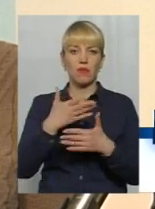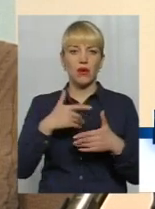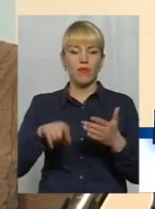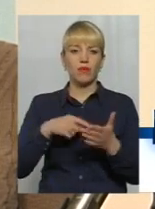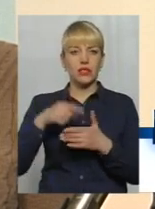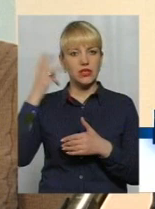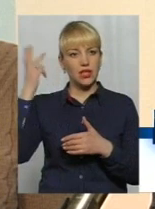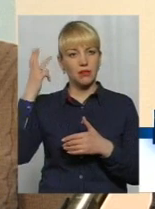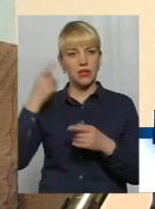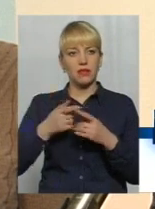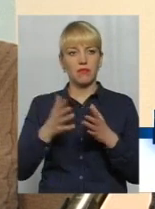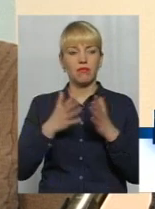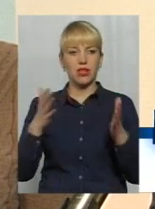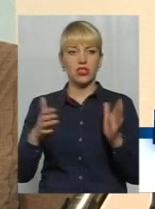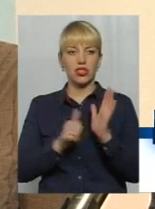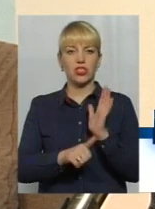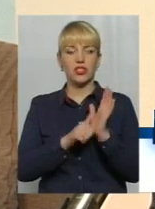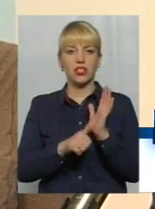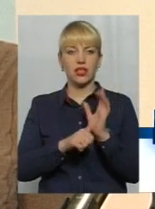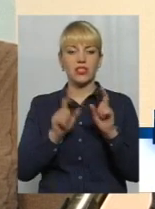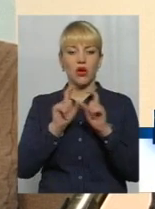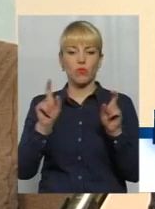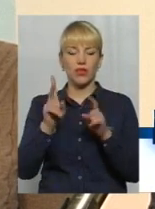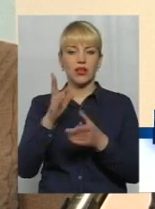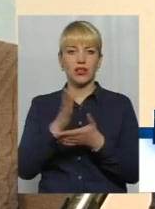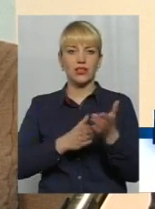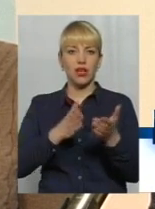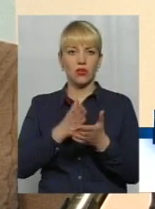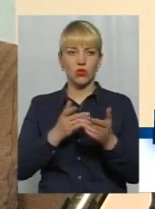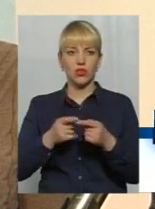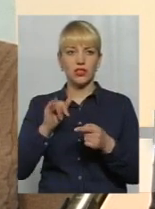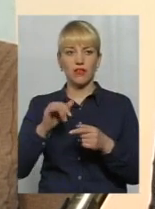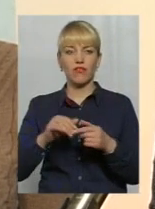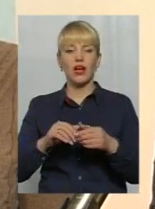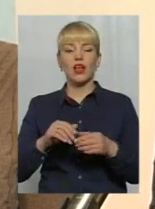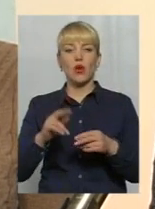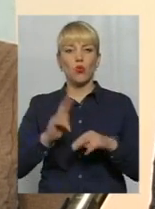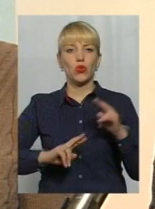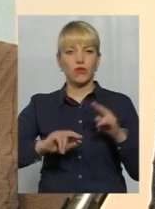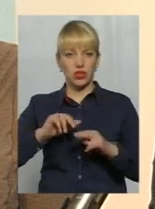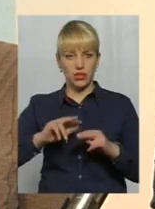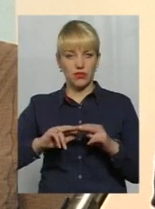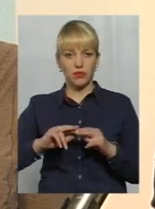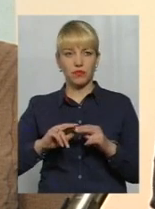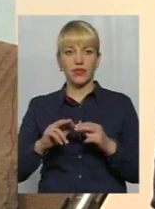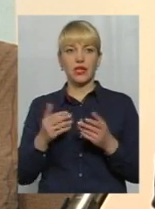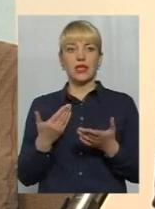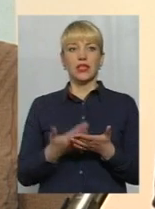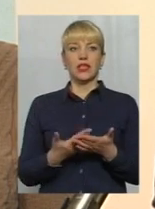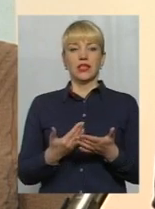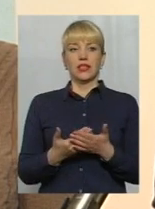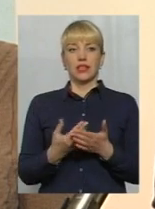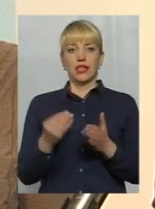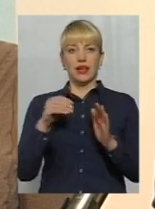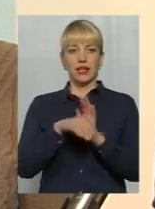більше 60 об'єктів, які знаходяться у фазі будівництва. Ну, здається, в інвестиційних